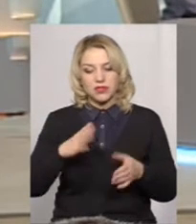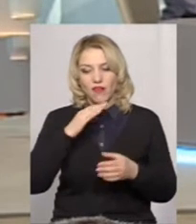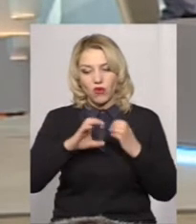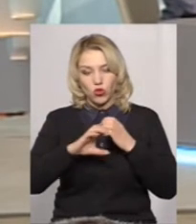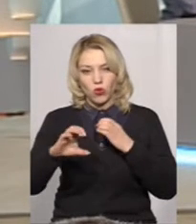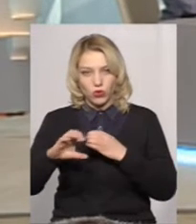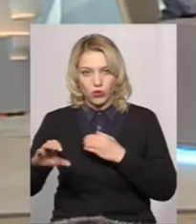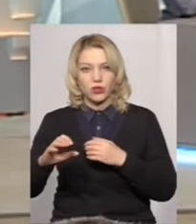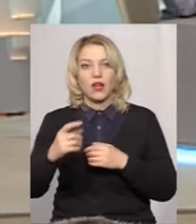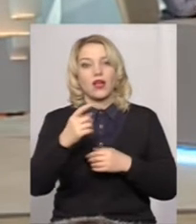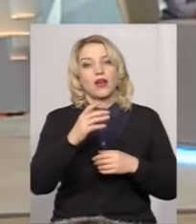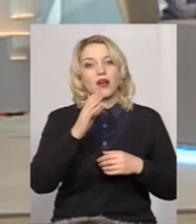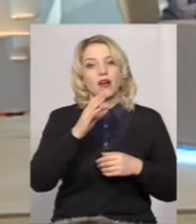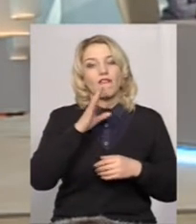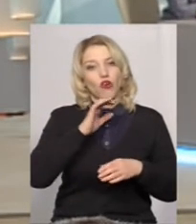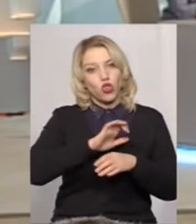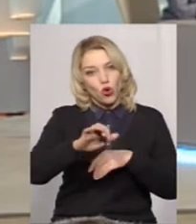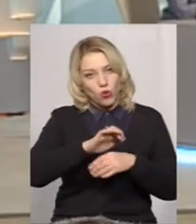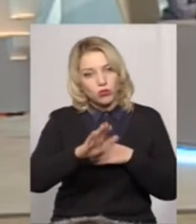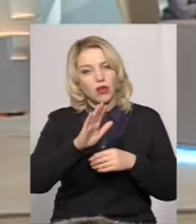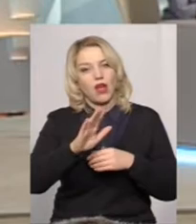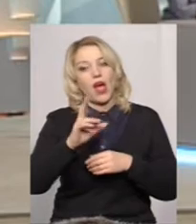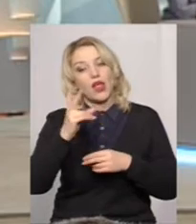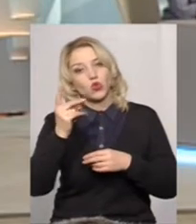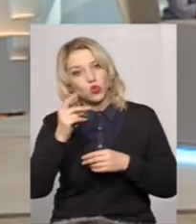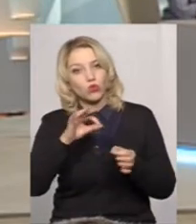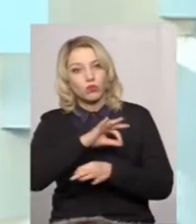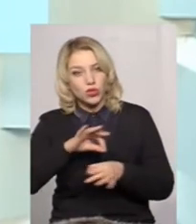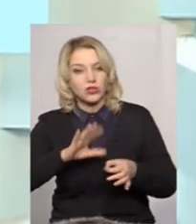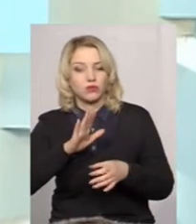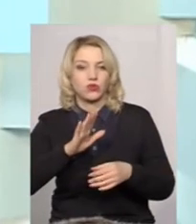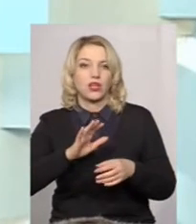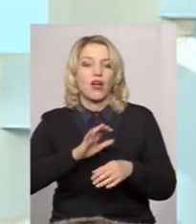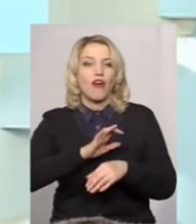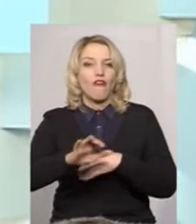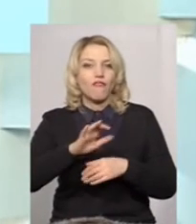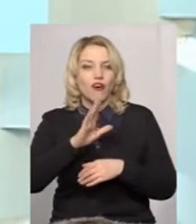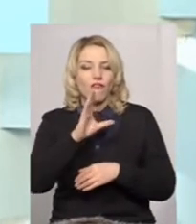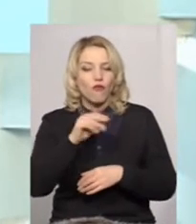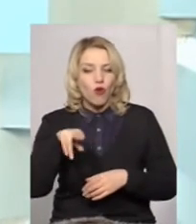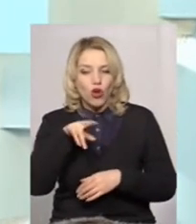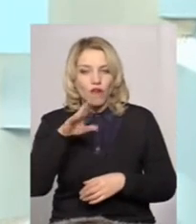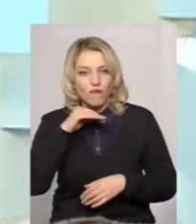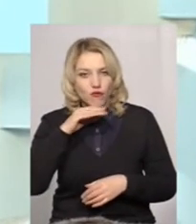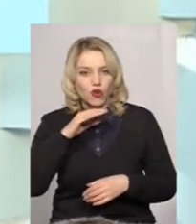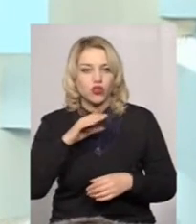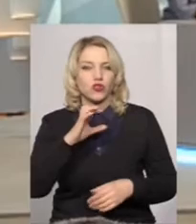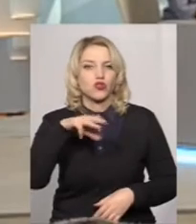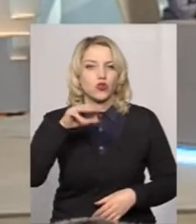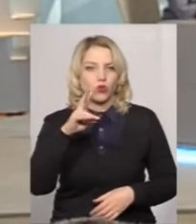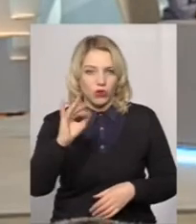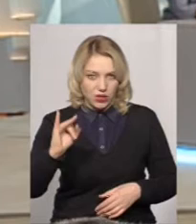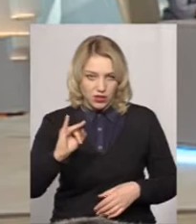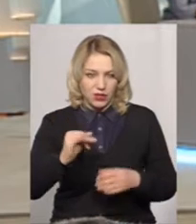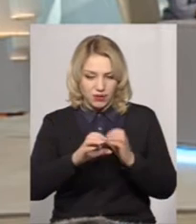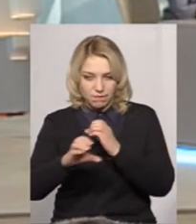мають бути водовидведення? Абсолютно згоден, що мають бути наступні проекти. Ще раз дамо говорити, що це в райцентрах вони є. Є. Бо